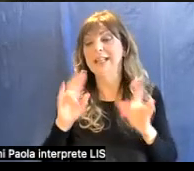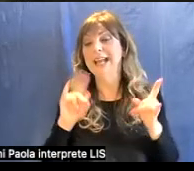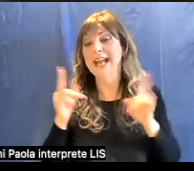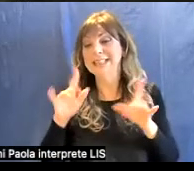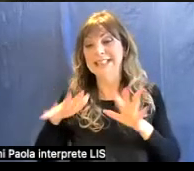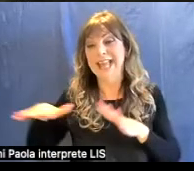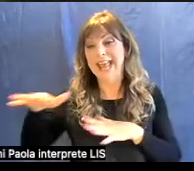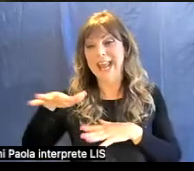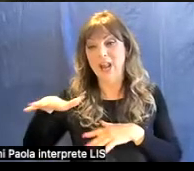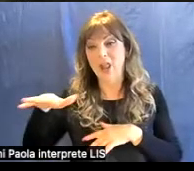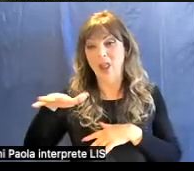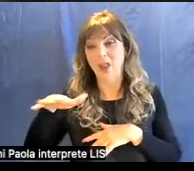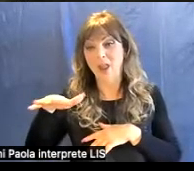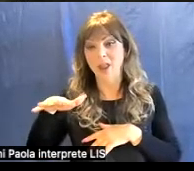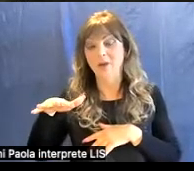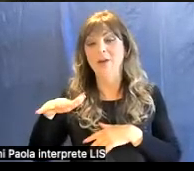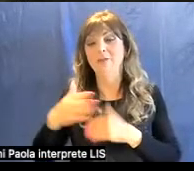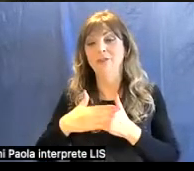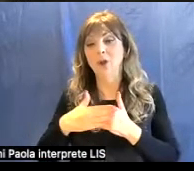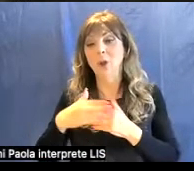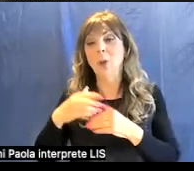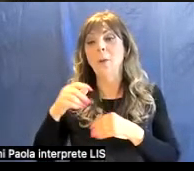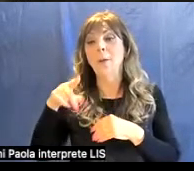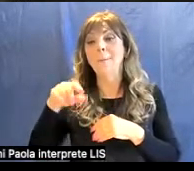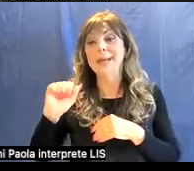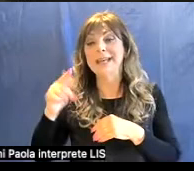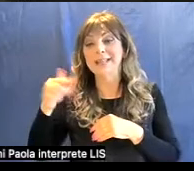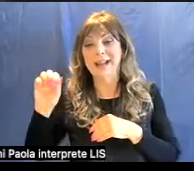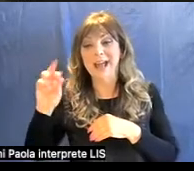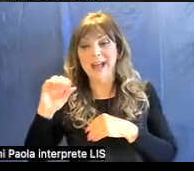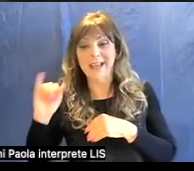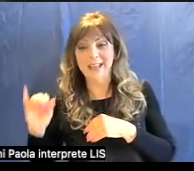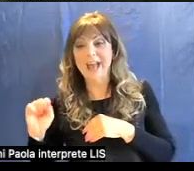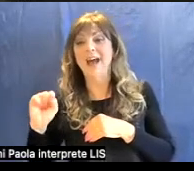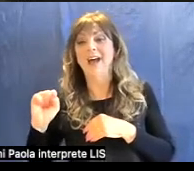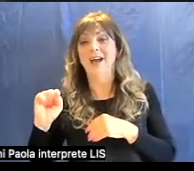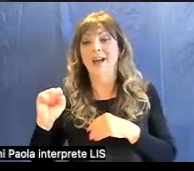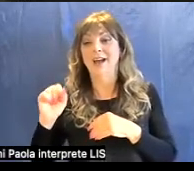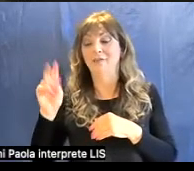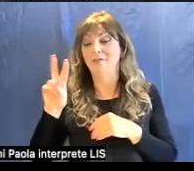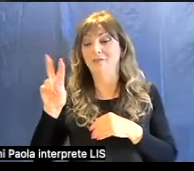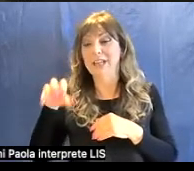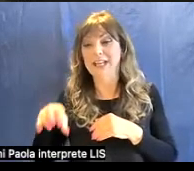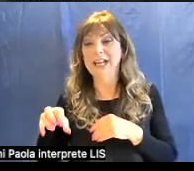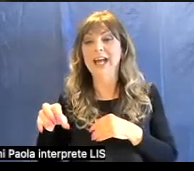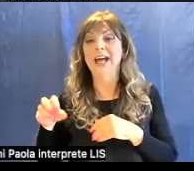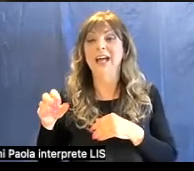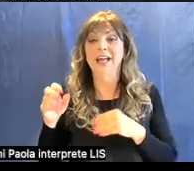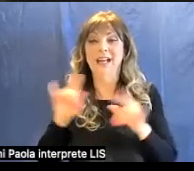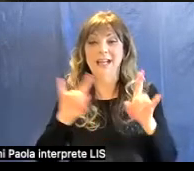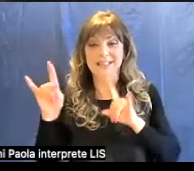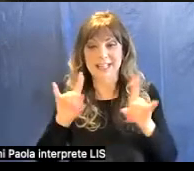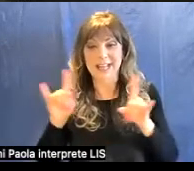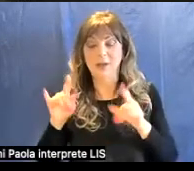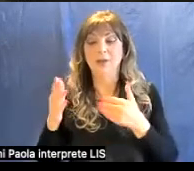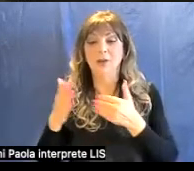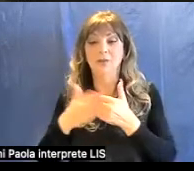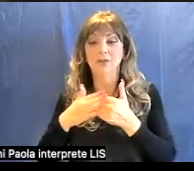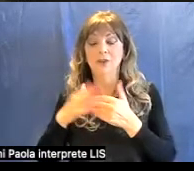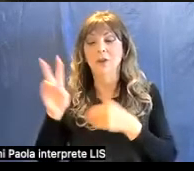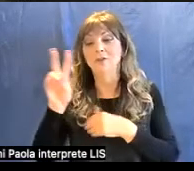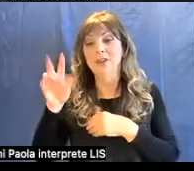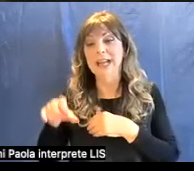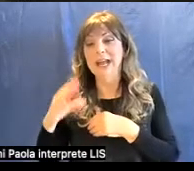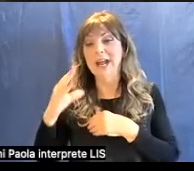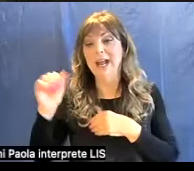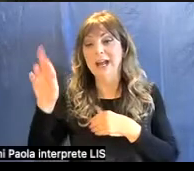alla Petraia, alla villa di Castello, non lontani dalla villa di Careggi. È una villa